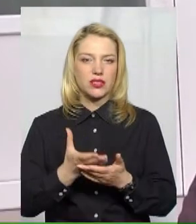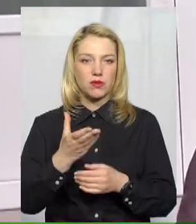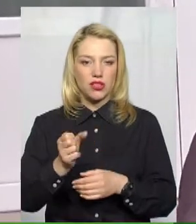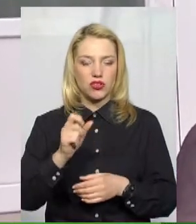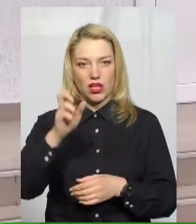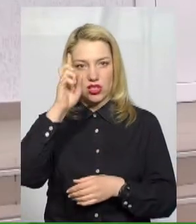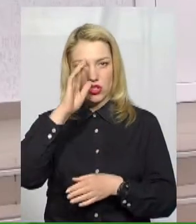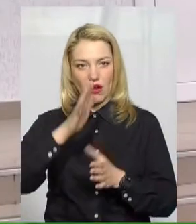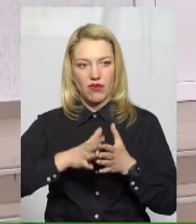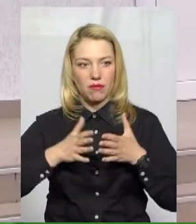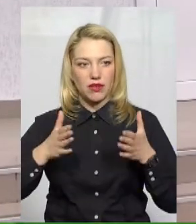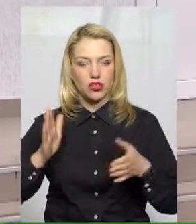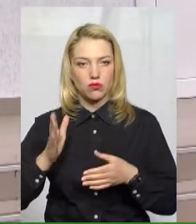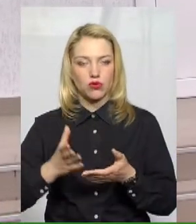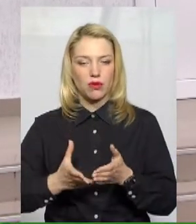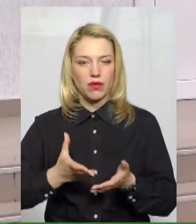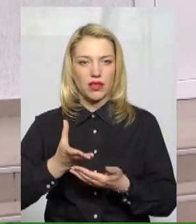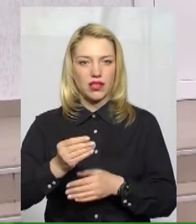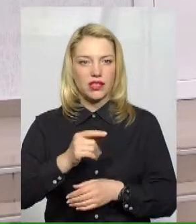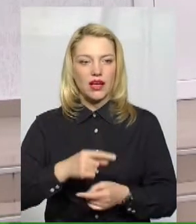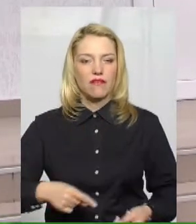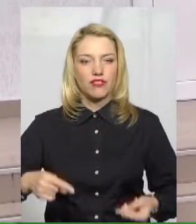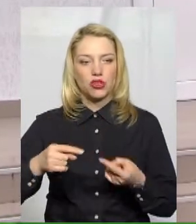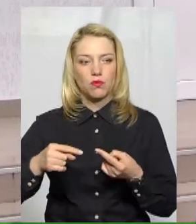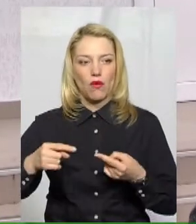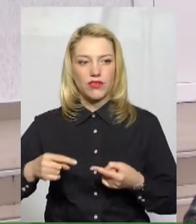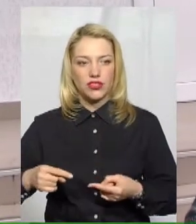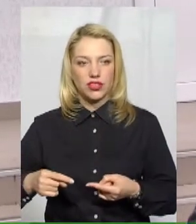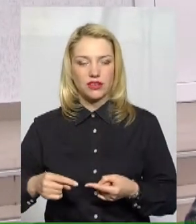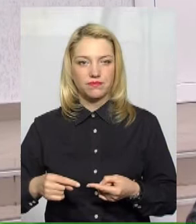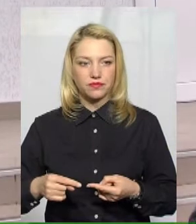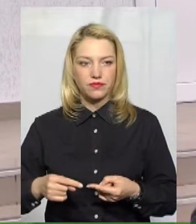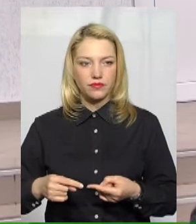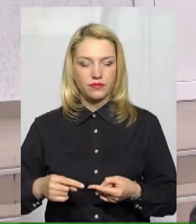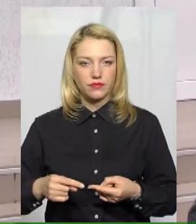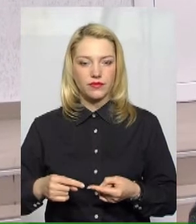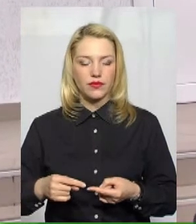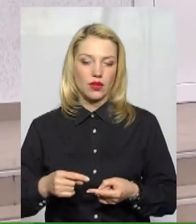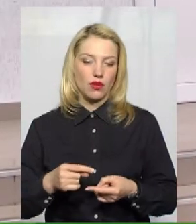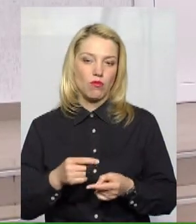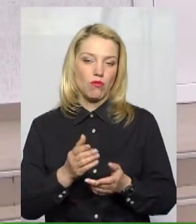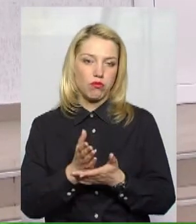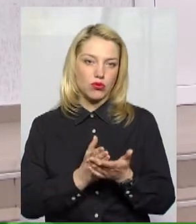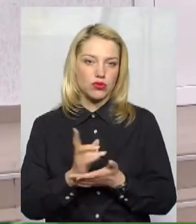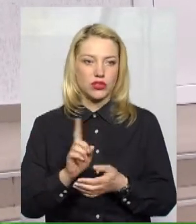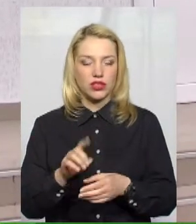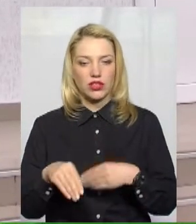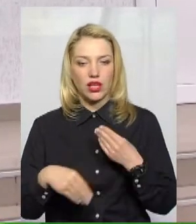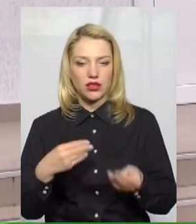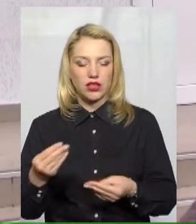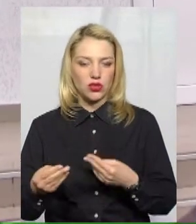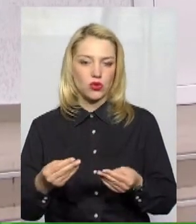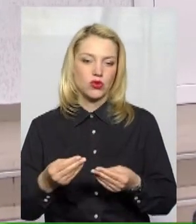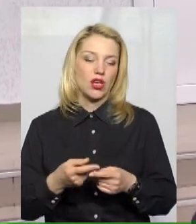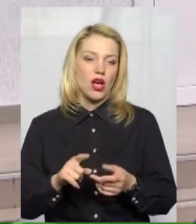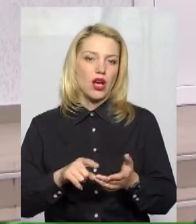вже держава більше буде сплачувати відповідні виконавці послуг, які надають ті чи інші житлово-комунальні послуги,